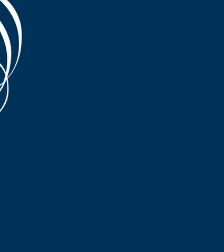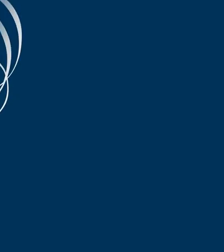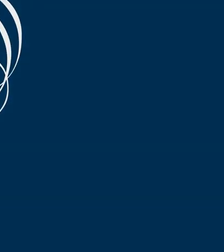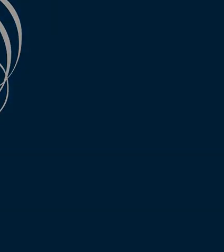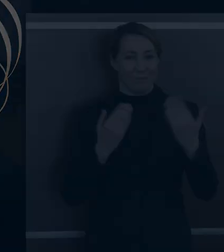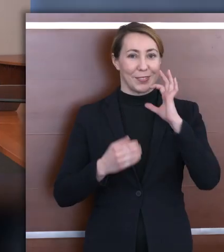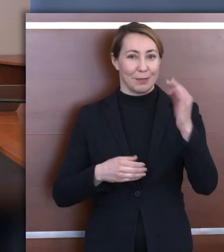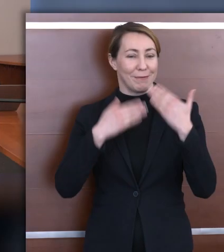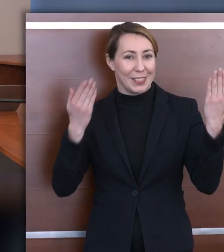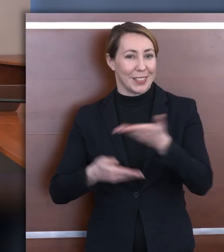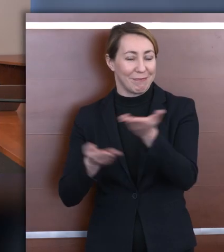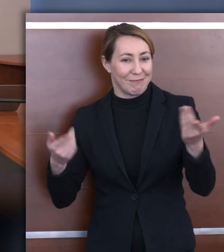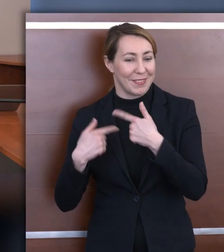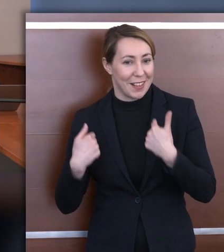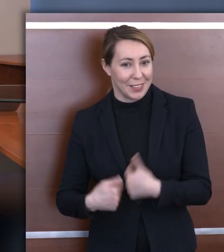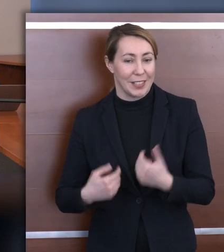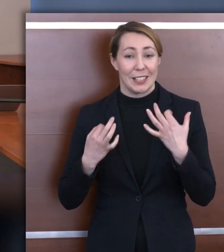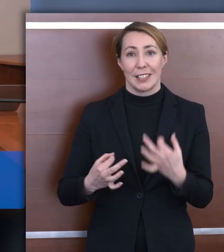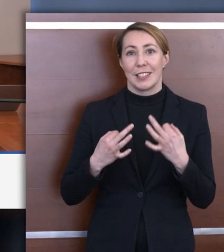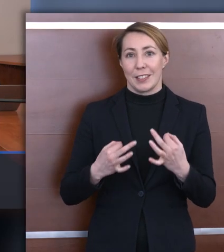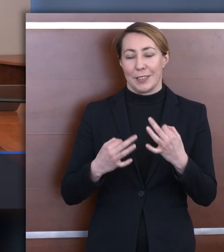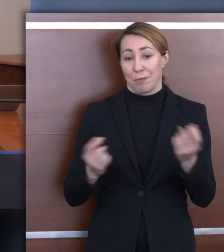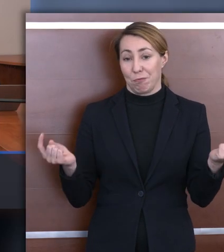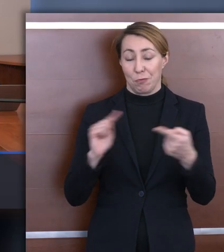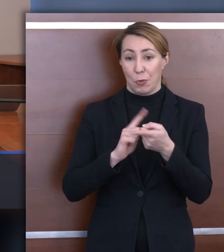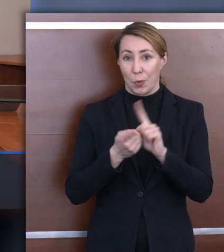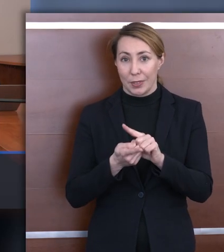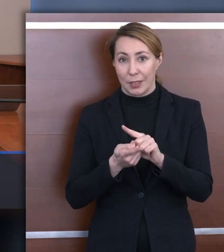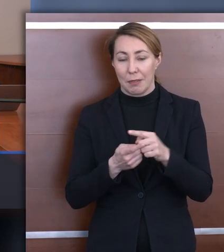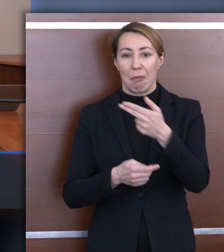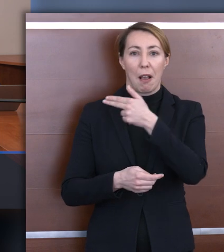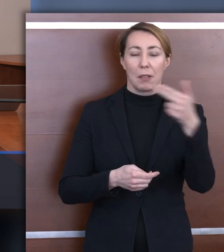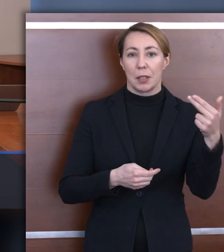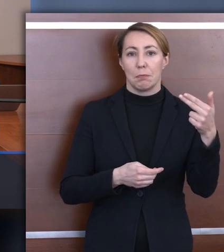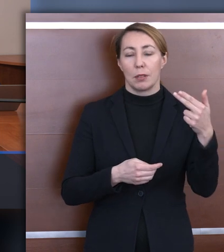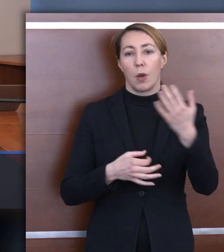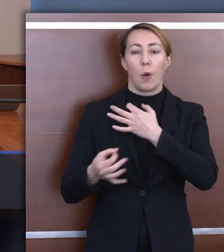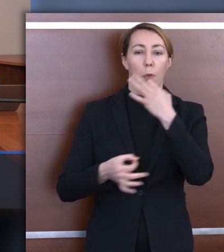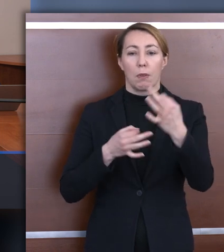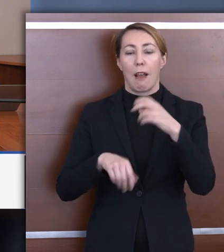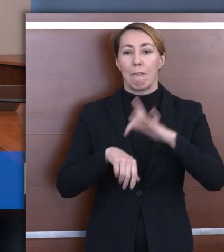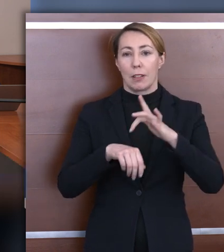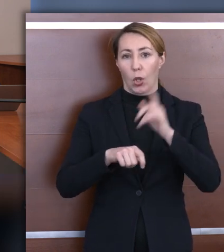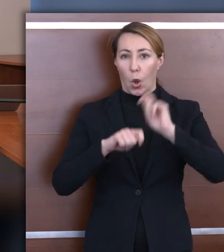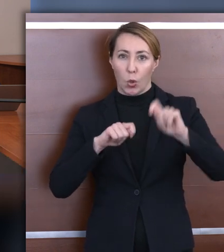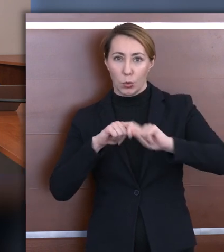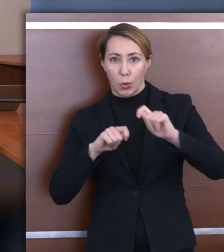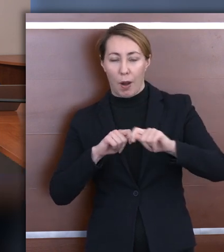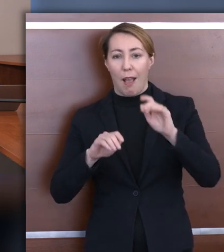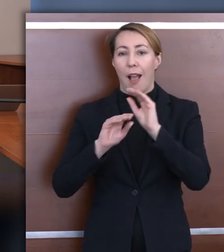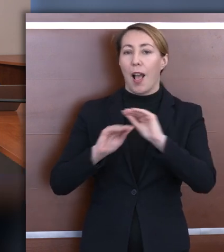Witam serdecznie Państwa na dzisiejszym briefingu, który poświęcony jest omówieniu wyników kontroli,